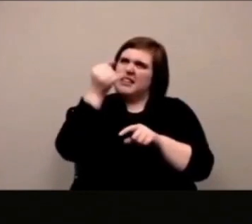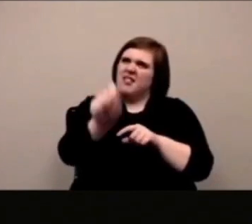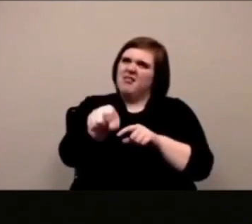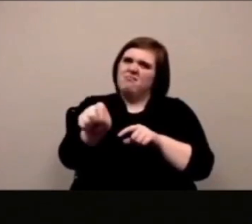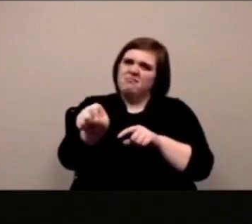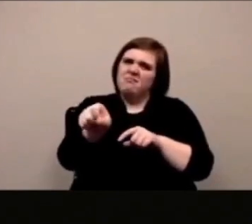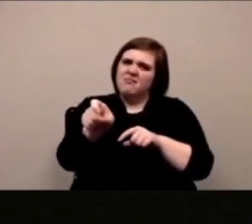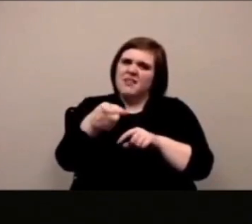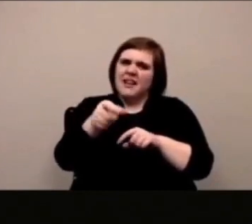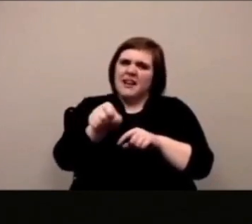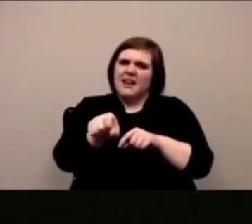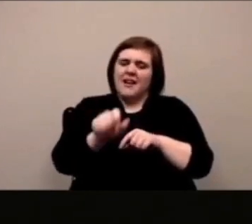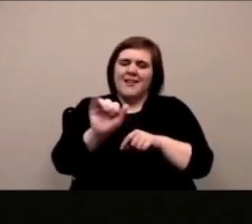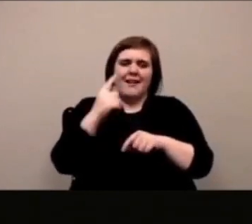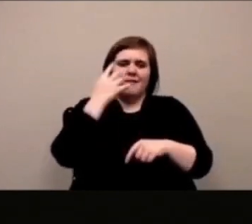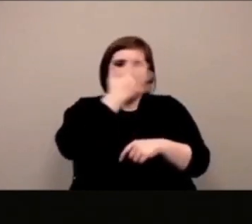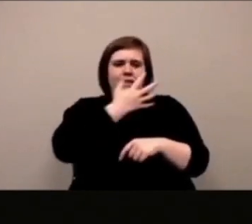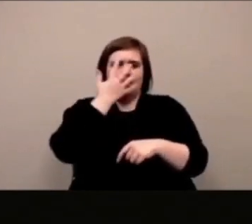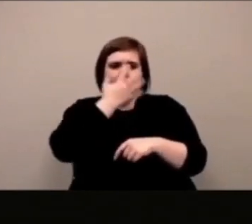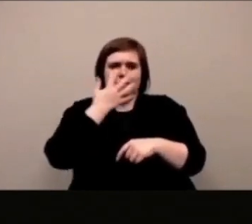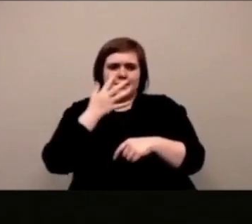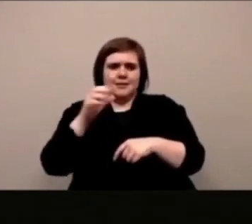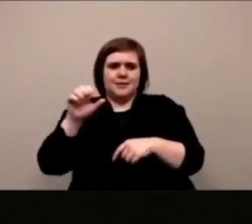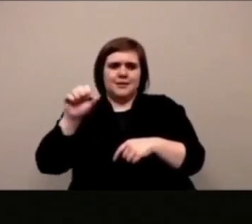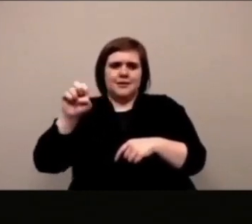o dipende da dove guardi